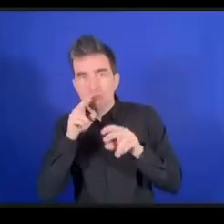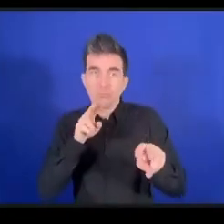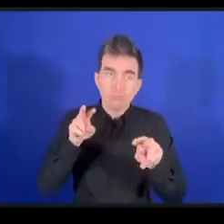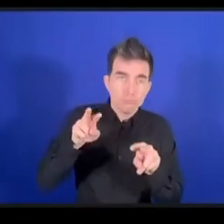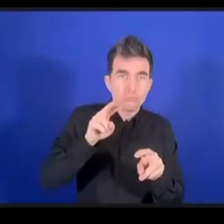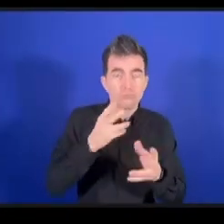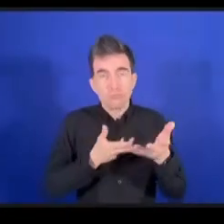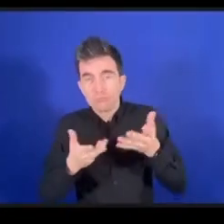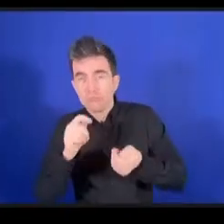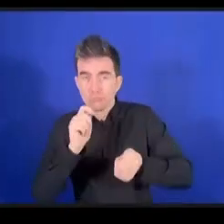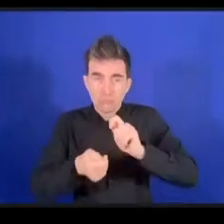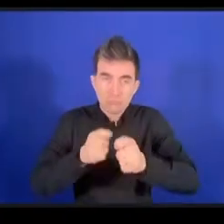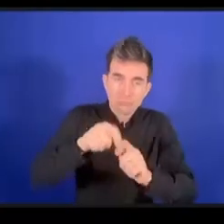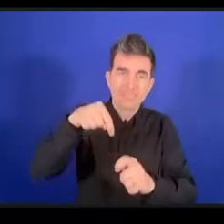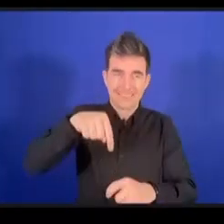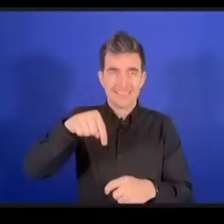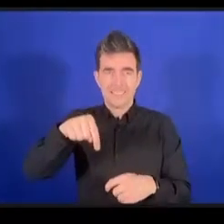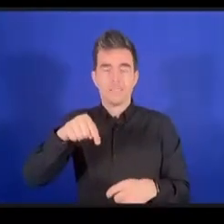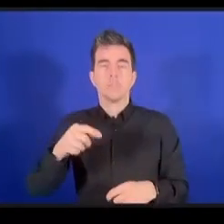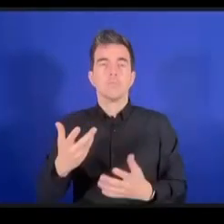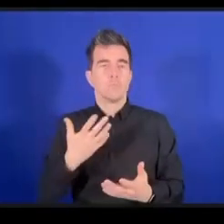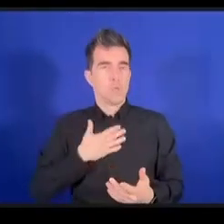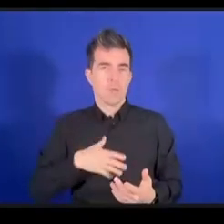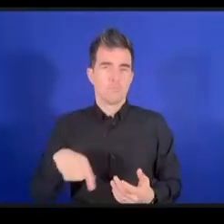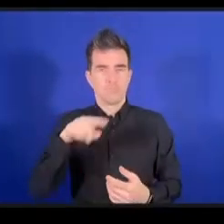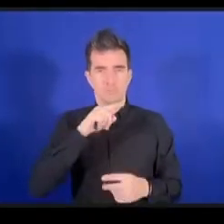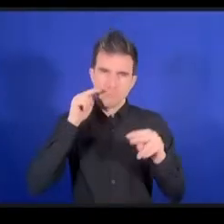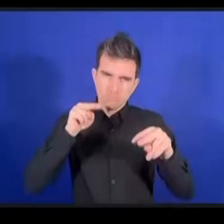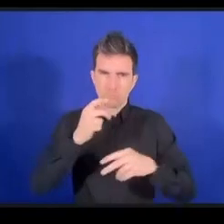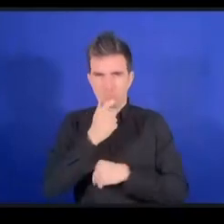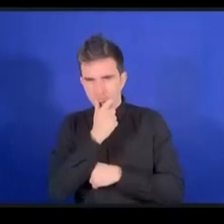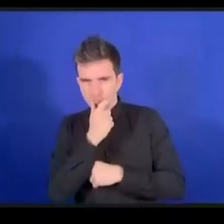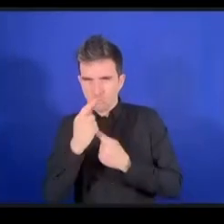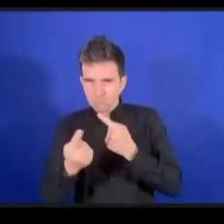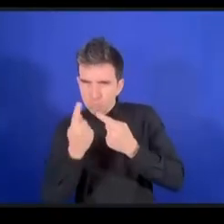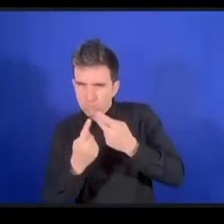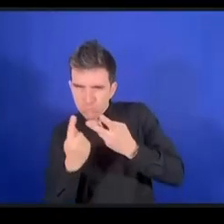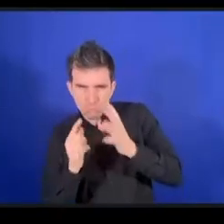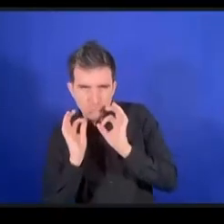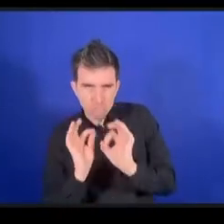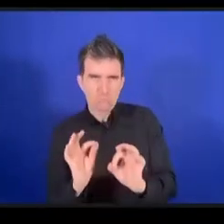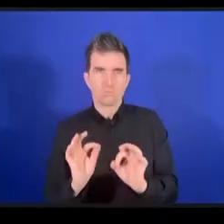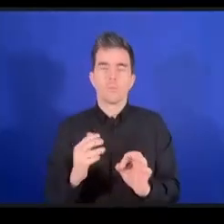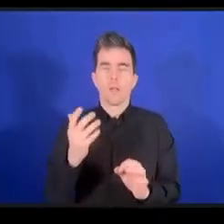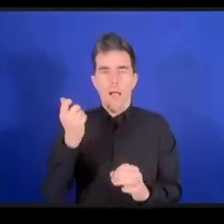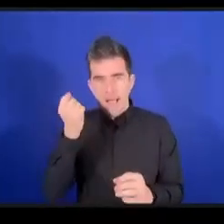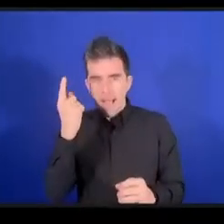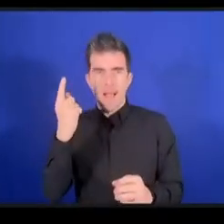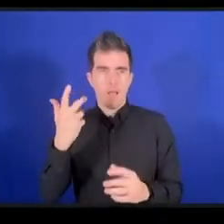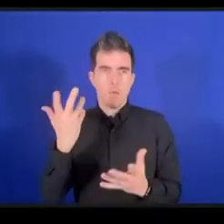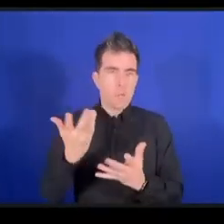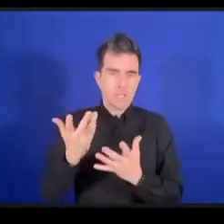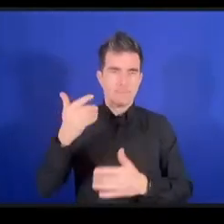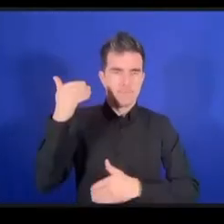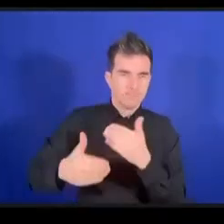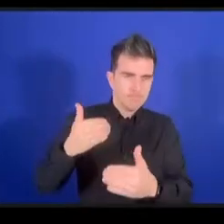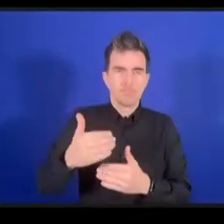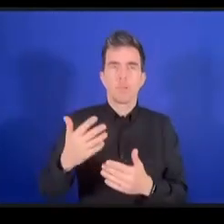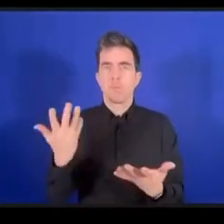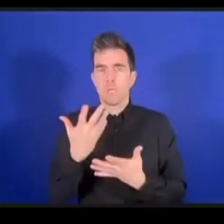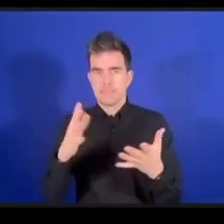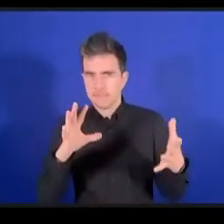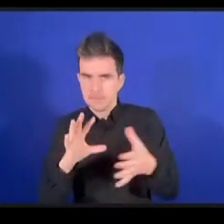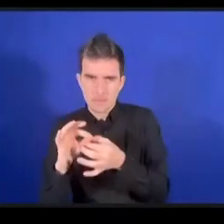ما الذي يحصل وما يترابط ببعضه البعض كيف أن هذه التكنولوجيات تتطور